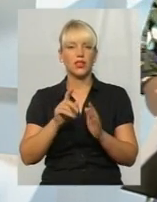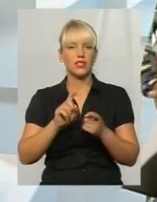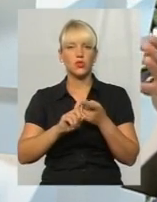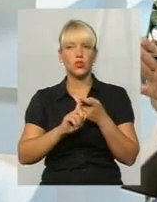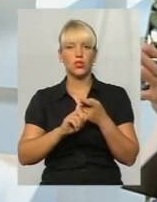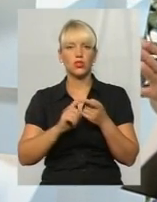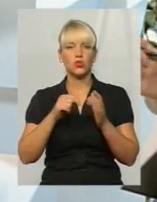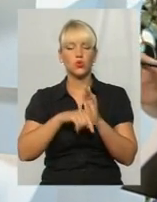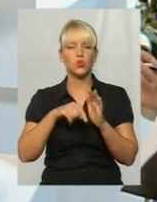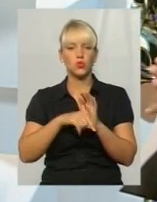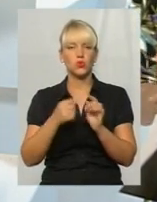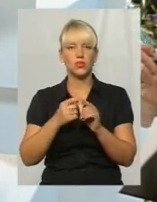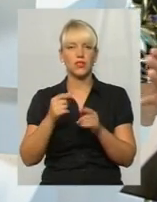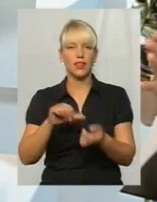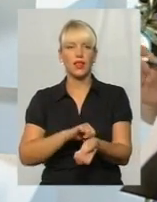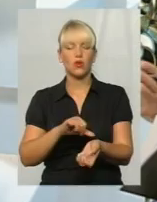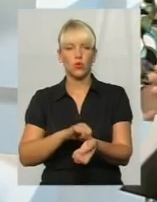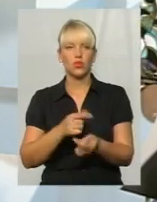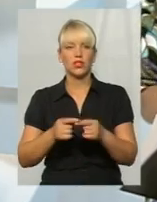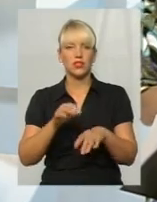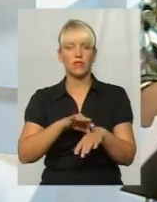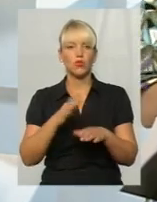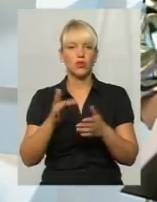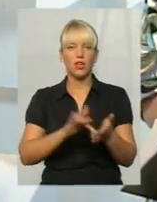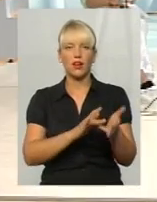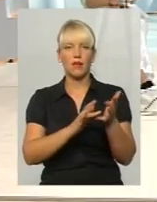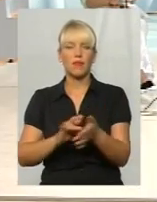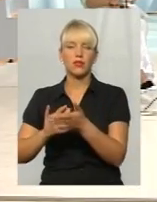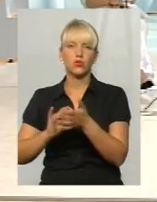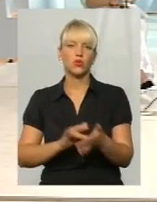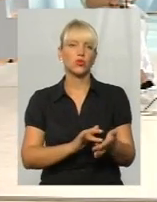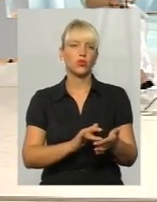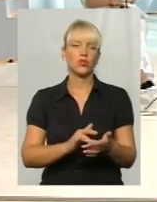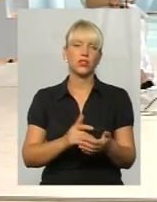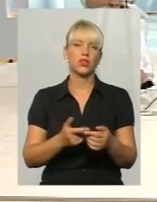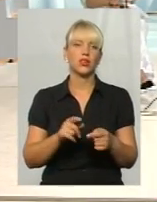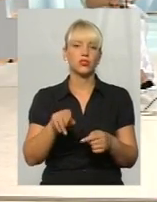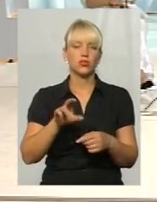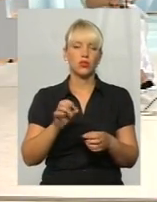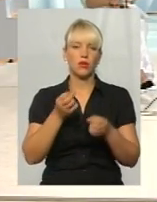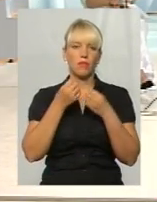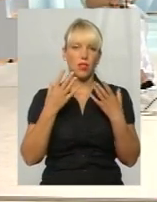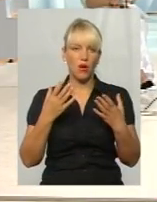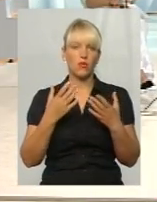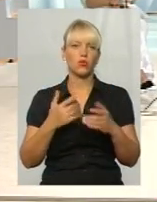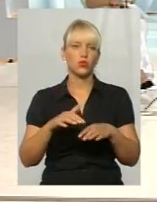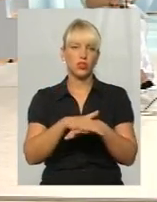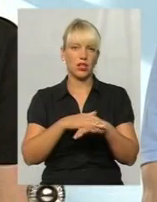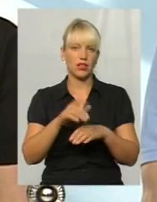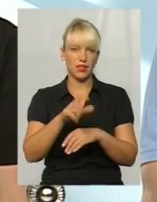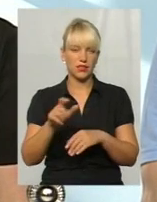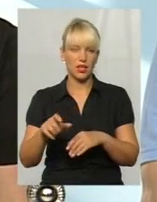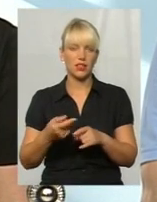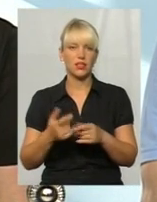Тобто, це хвороба, яка далі мандрує вже, скажімо, відносно благополучними верствами населення, так?